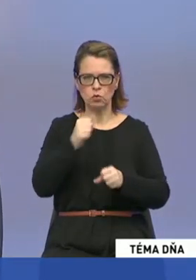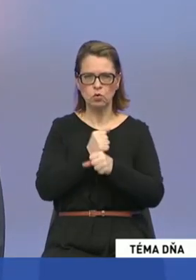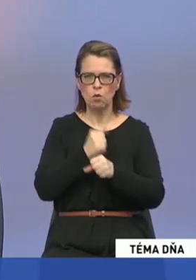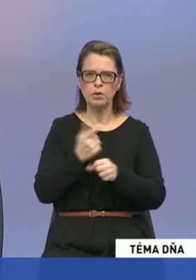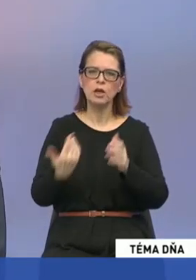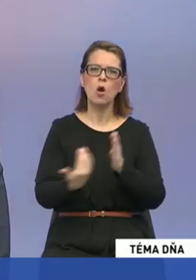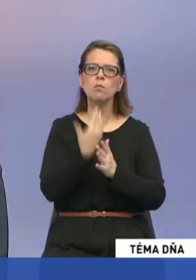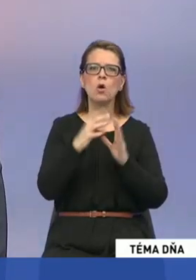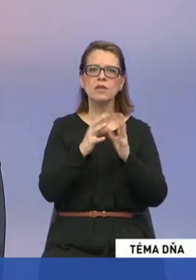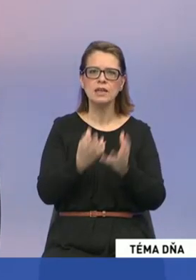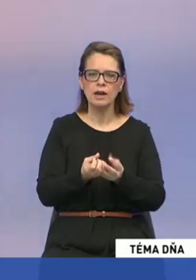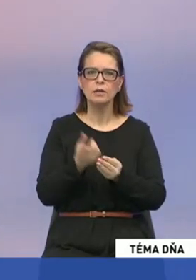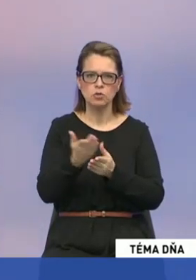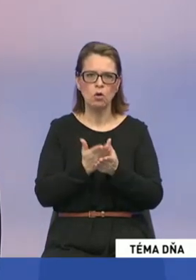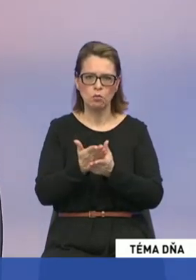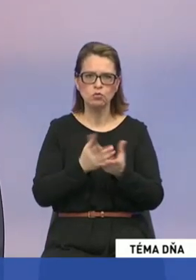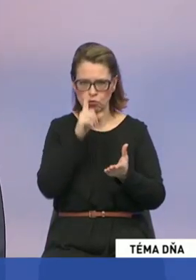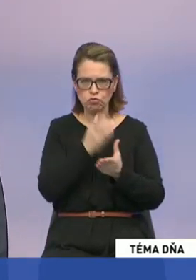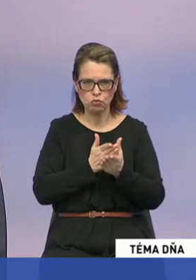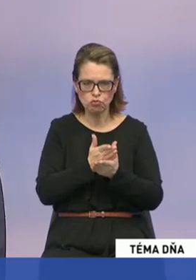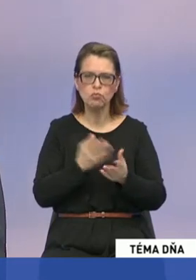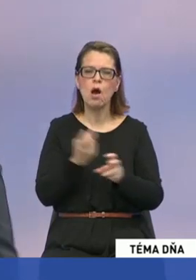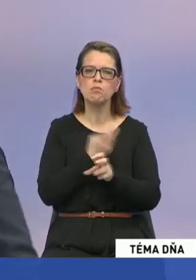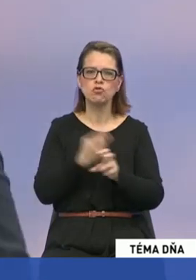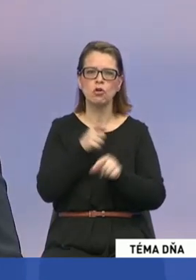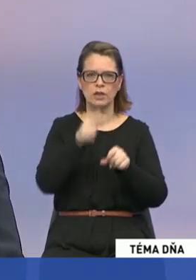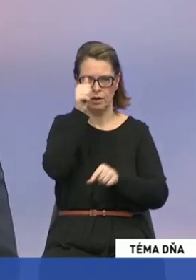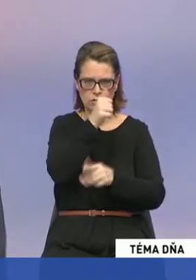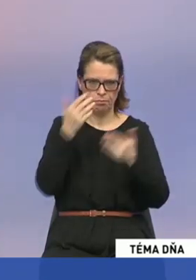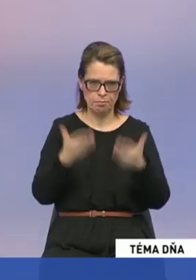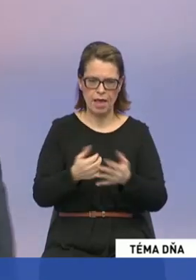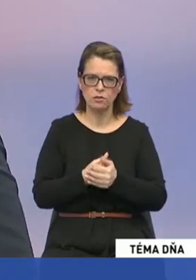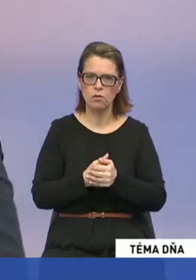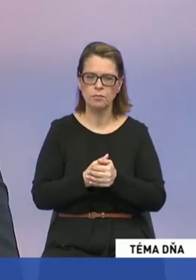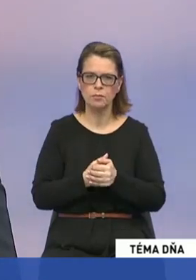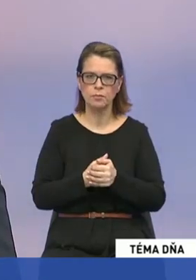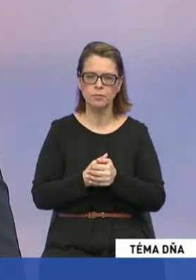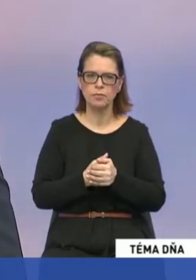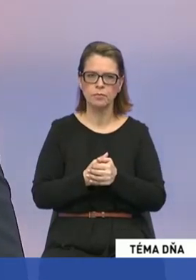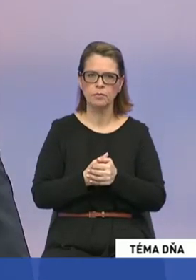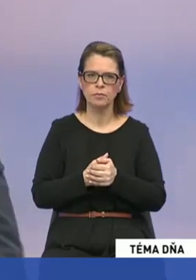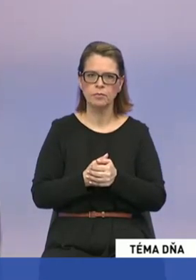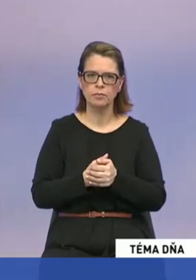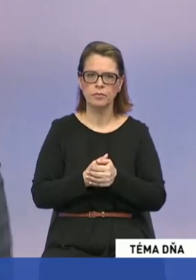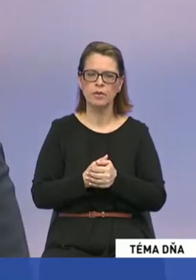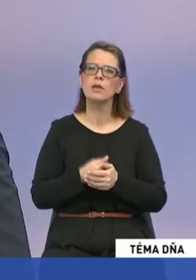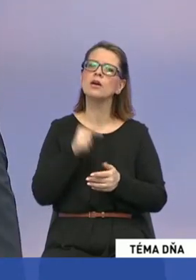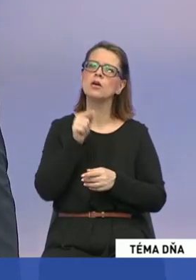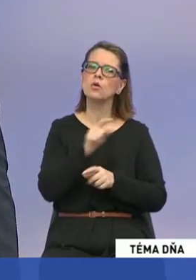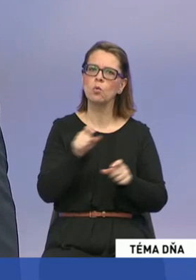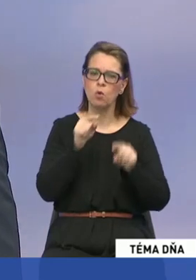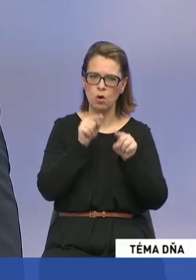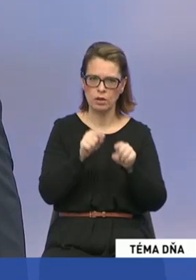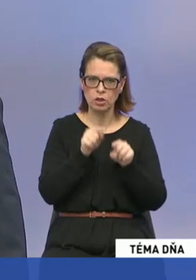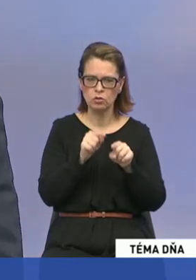zdrojom jednu medvediu službu a poškodili renome. Súčasne to bolo spojené s tým, že kvôli obnoviteľným zdrojom a tým štiedro nastaveným